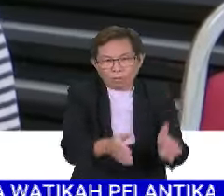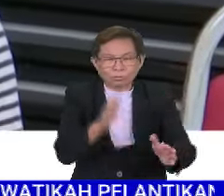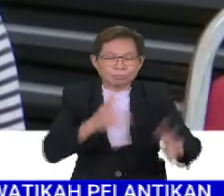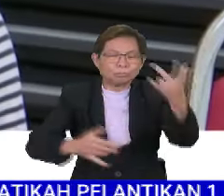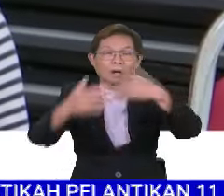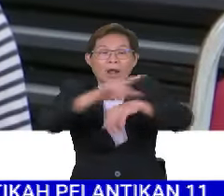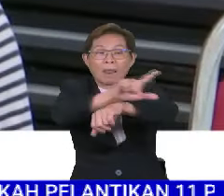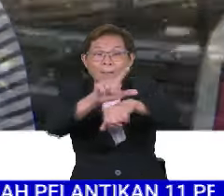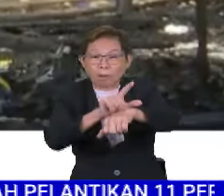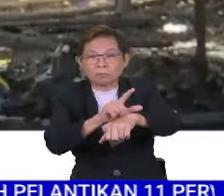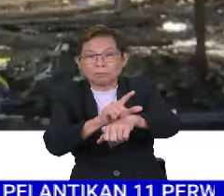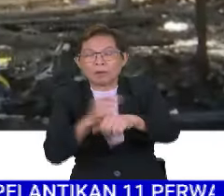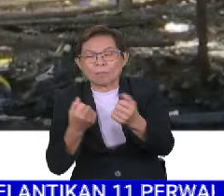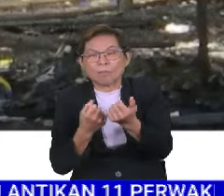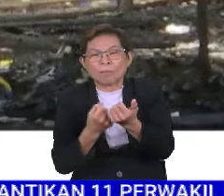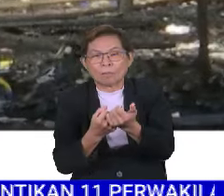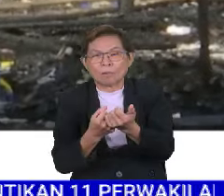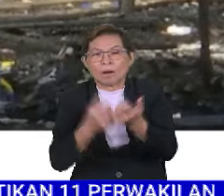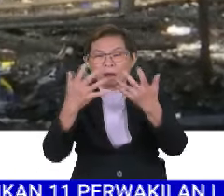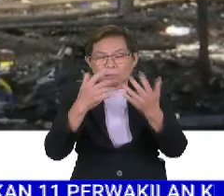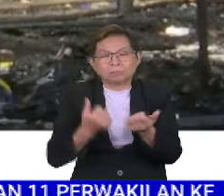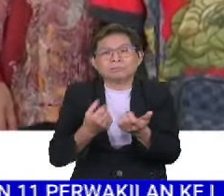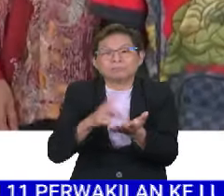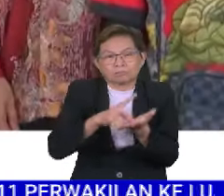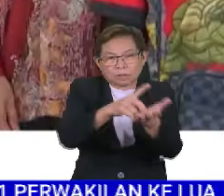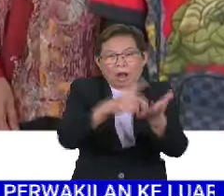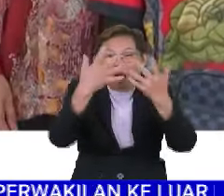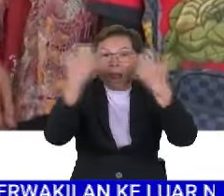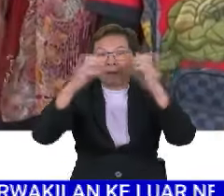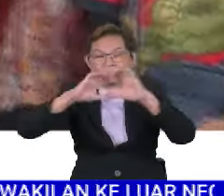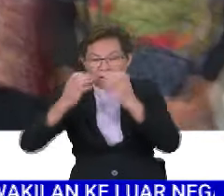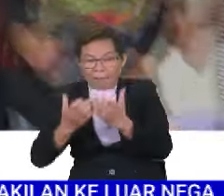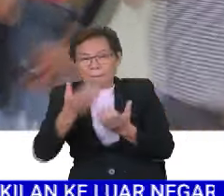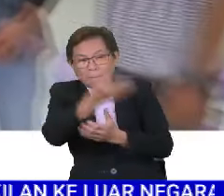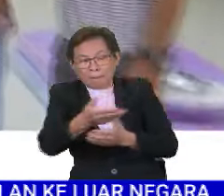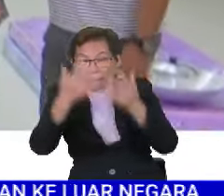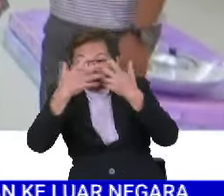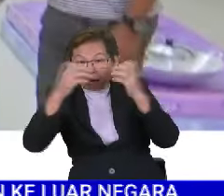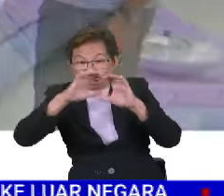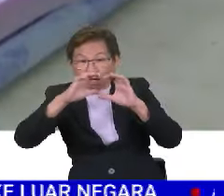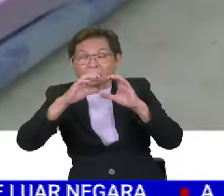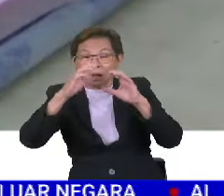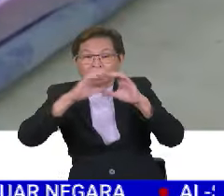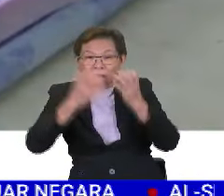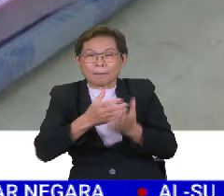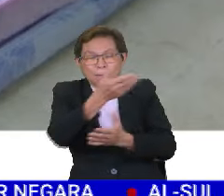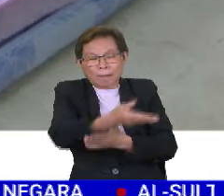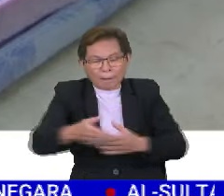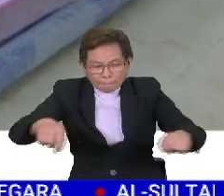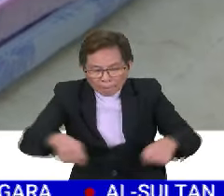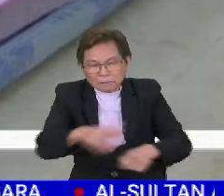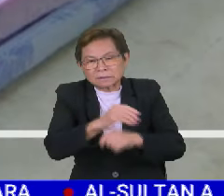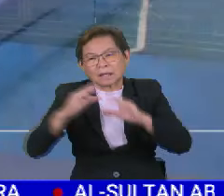kebakaran di Labuan yang disumbangkan Lions Club of Labuan Mandarin. Antara yang disumbangkan, barang keperluan peralatan dapur dan